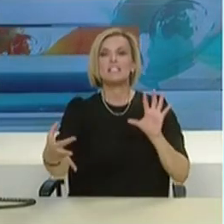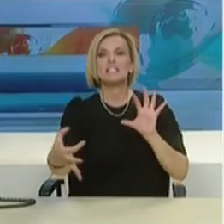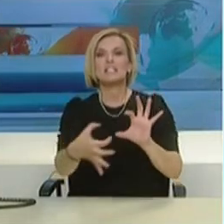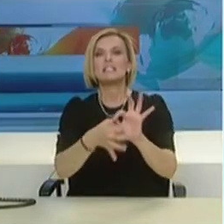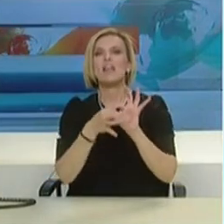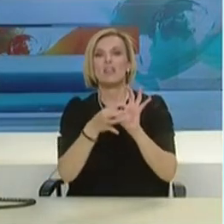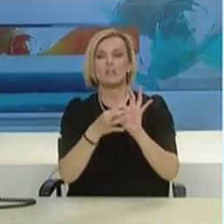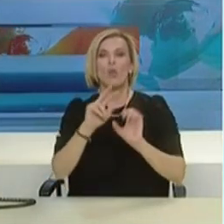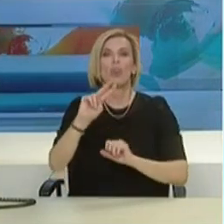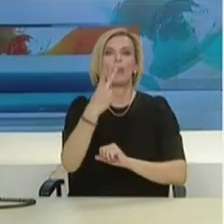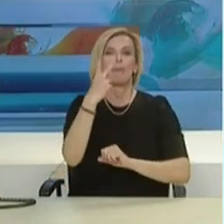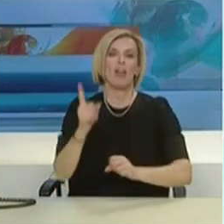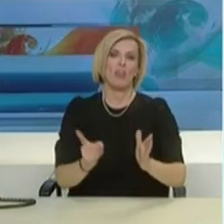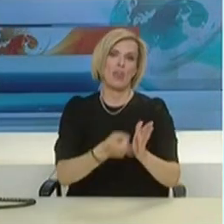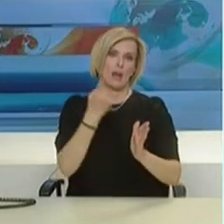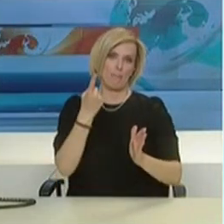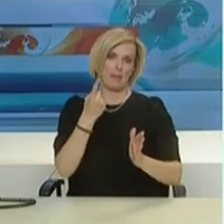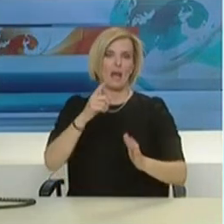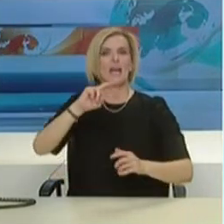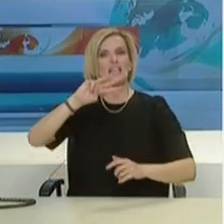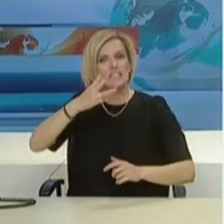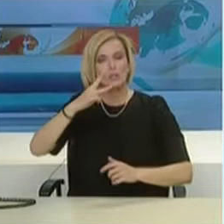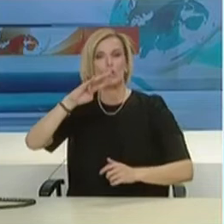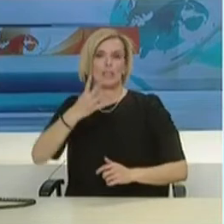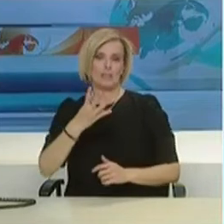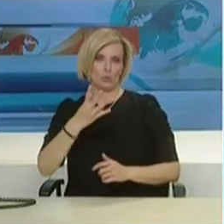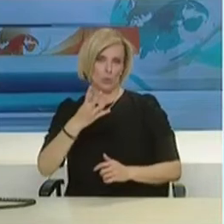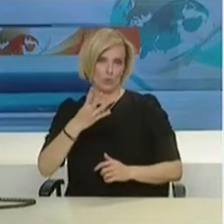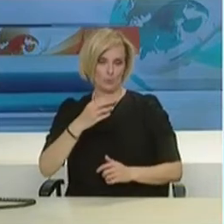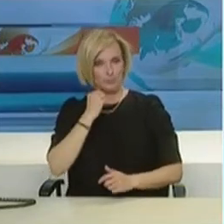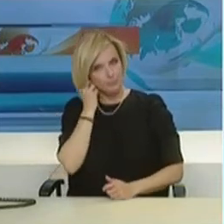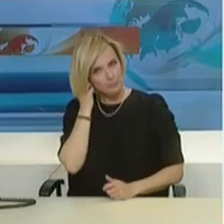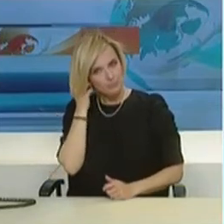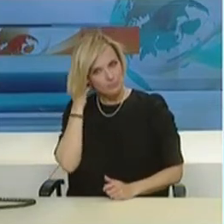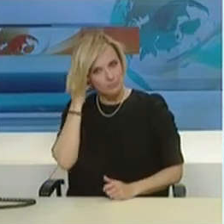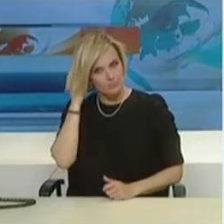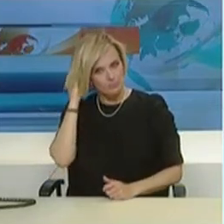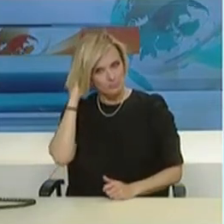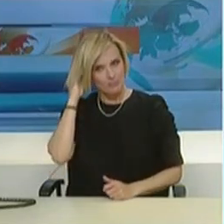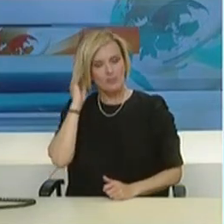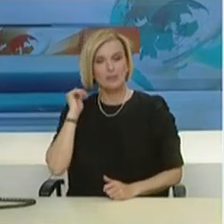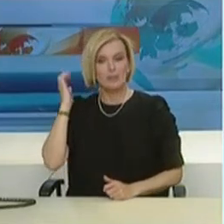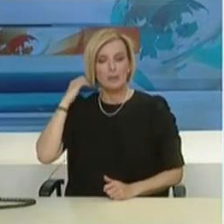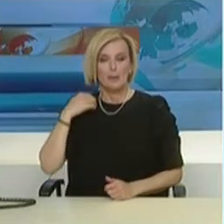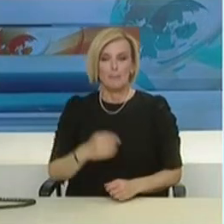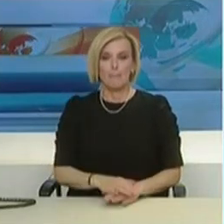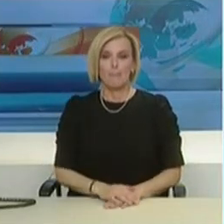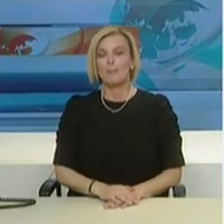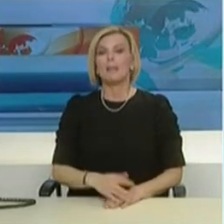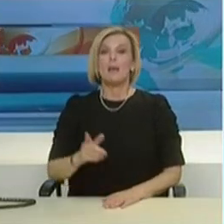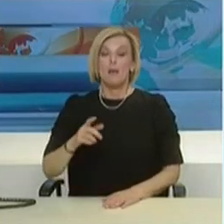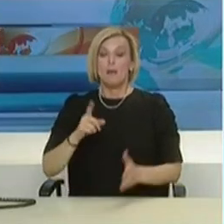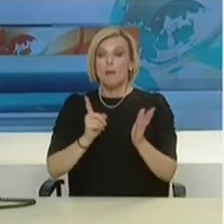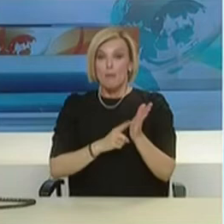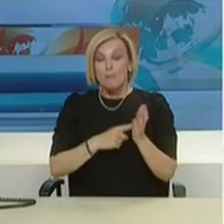αρχή στα σοβαρά περιστατικά και ίσως και τριπλή και τετραπλή στα εκπλεγμένα περιστατικά. Υπάρχουν φάρμακα στη φαρέτρα μας, μένει να δούμε